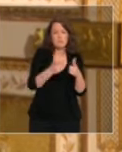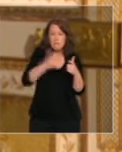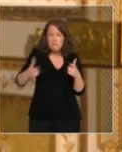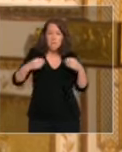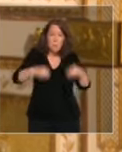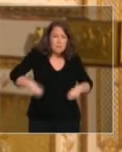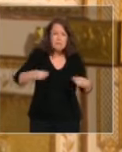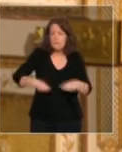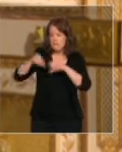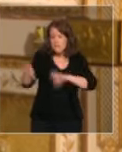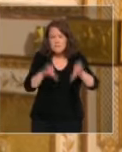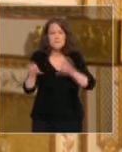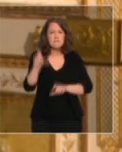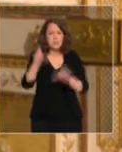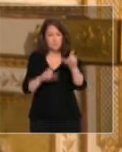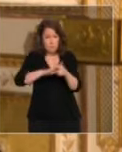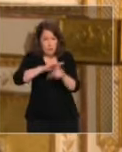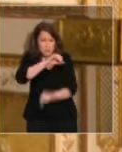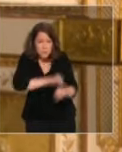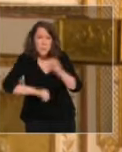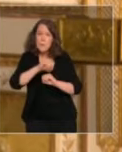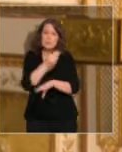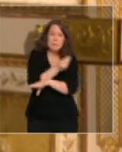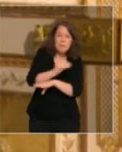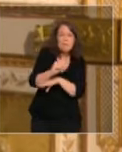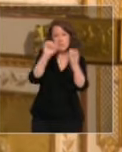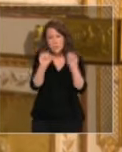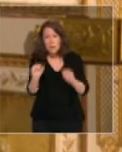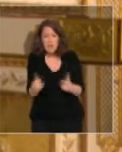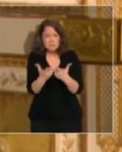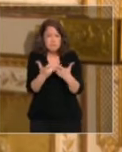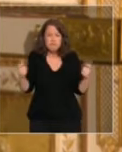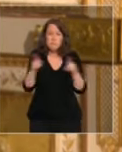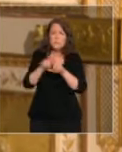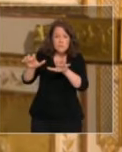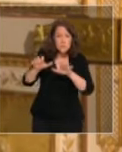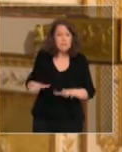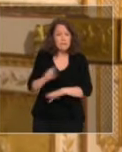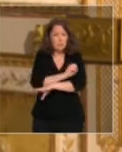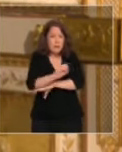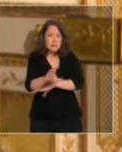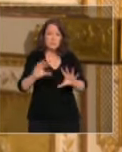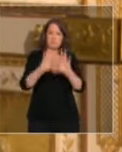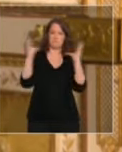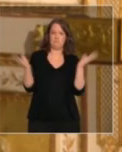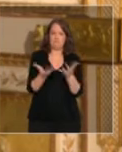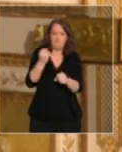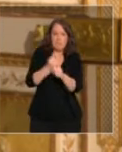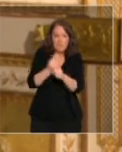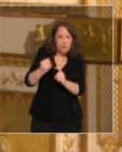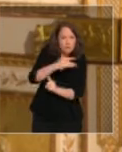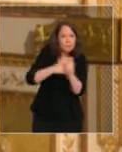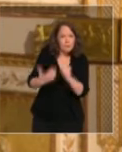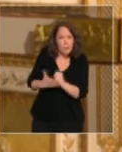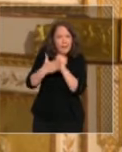caissières, nos éboueurs personnels de sécurité et de nettoyage, nos fonctionnaires, nos journalistes, nos travailleurs sociaux, nos